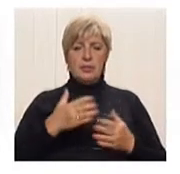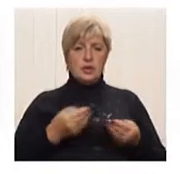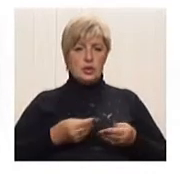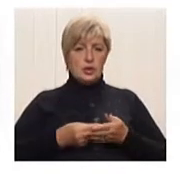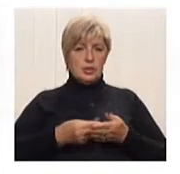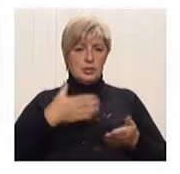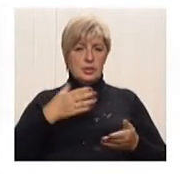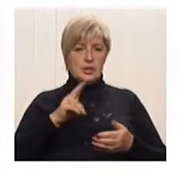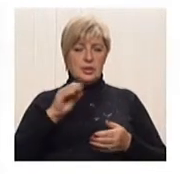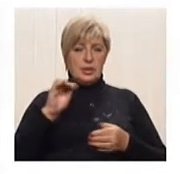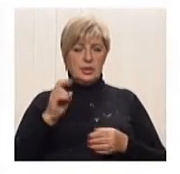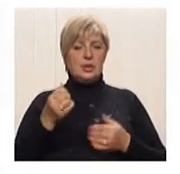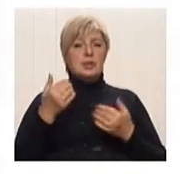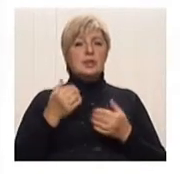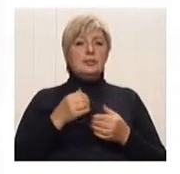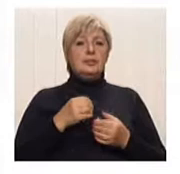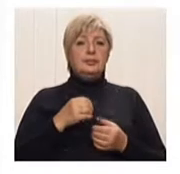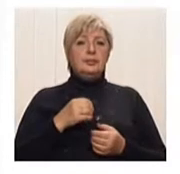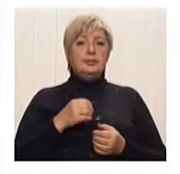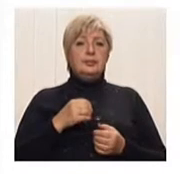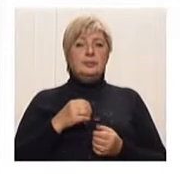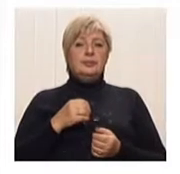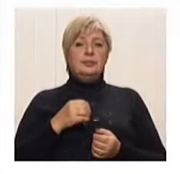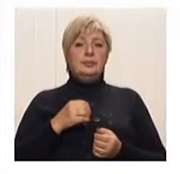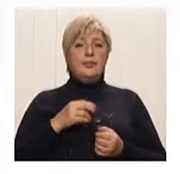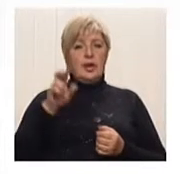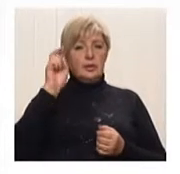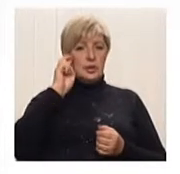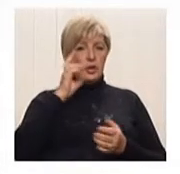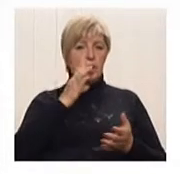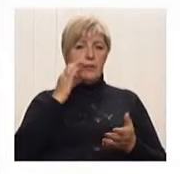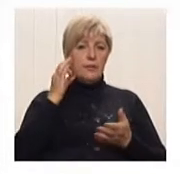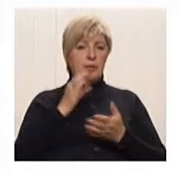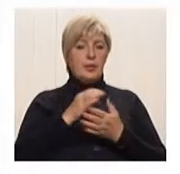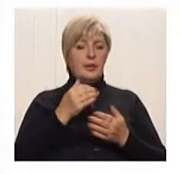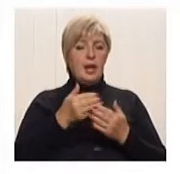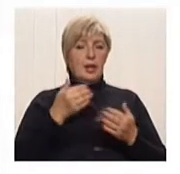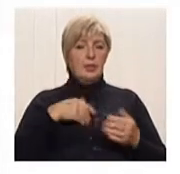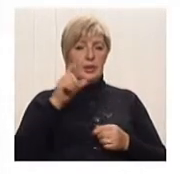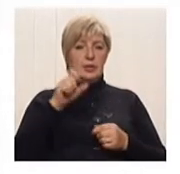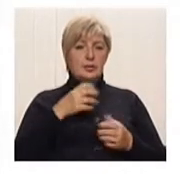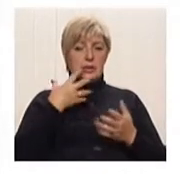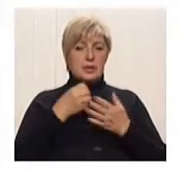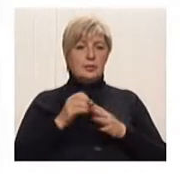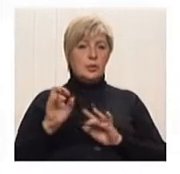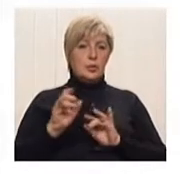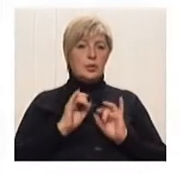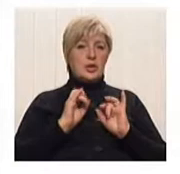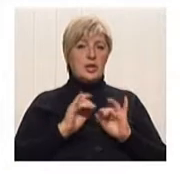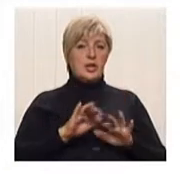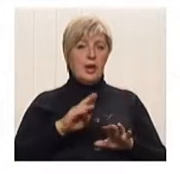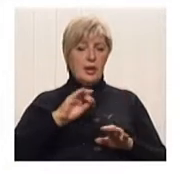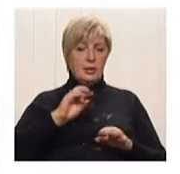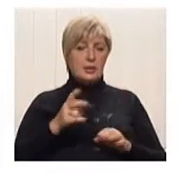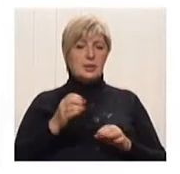та їх гарантії визначають зміст і спрямованість діяльності держави. Держава відповідає перед людиною за свою діяльність. Утвердження і забезпечення